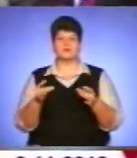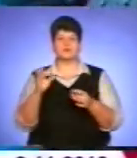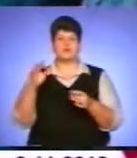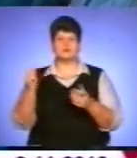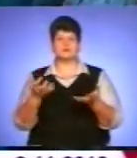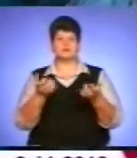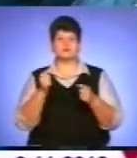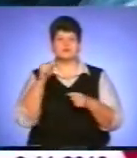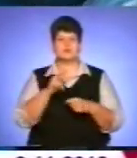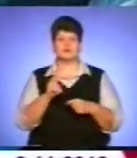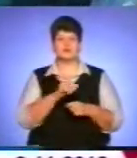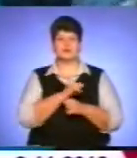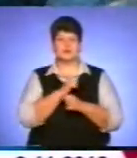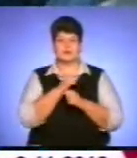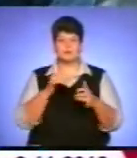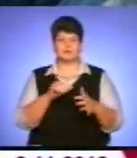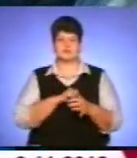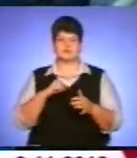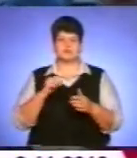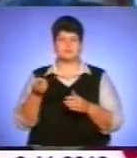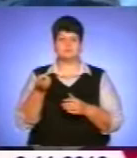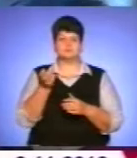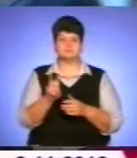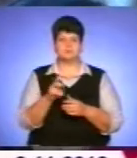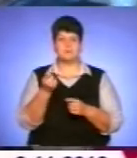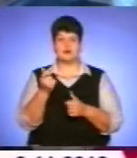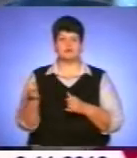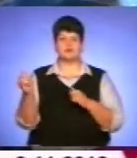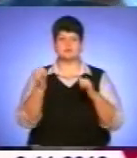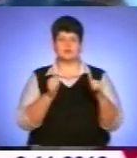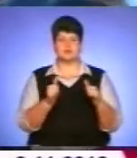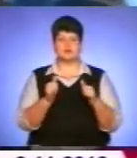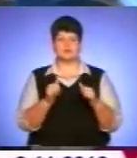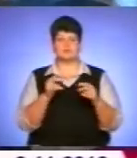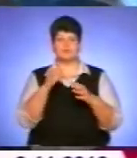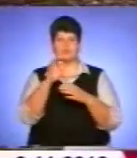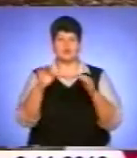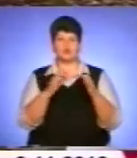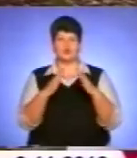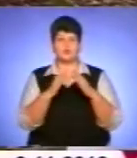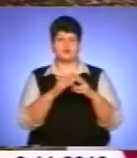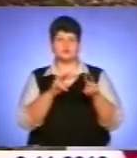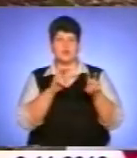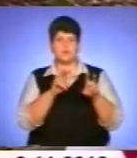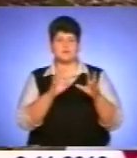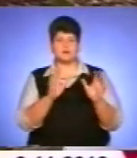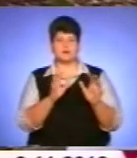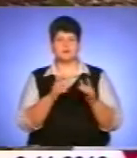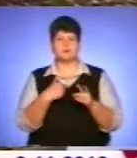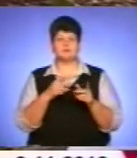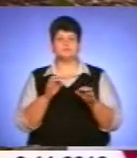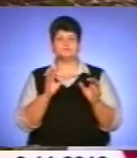ті, хто не може самостійно за ними прийти. Мало забезпечені із проєкту «Домашня опіка». Ми опікуємося літніми,